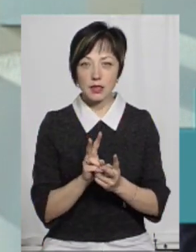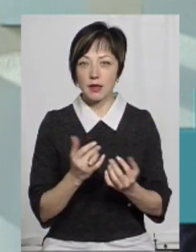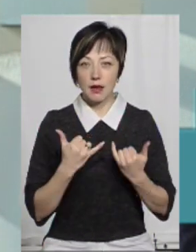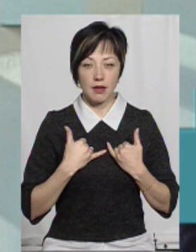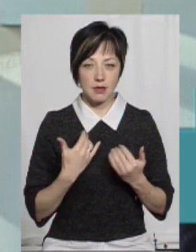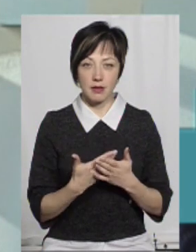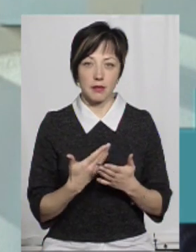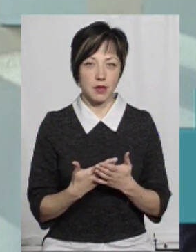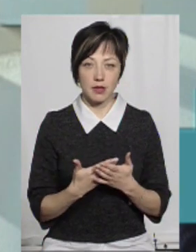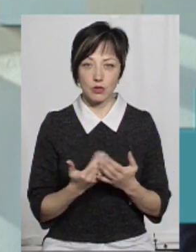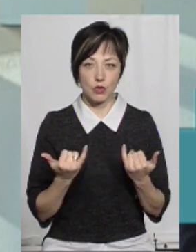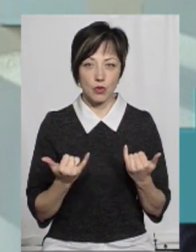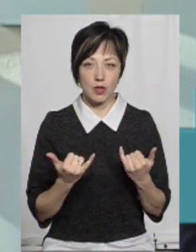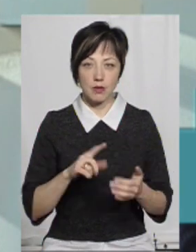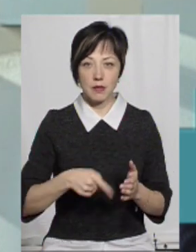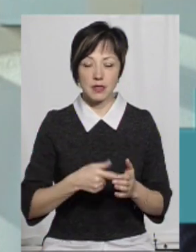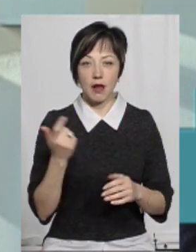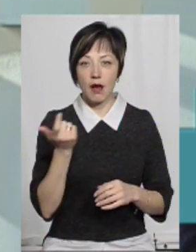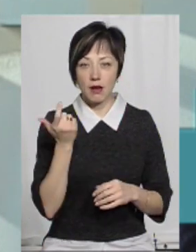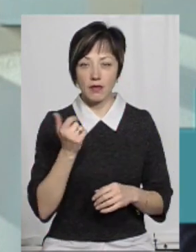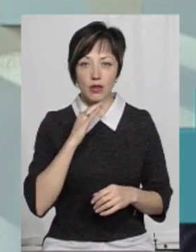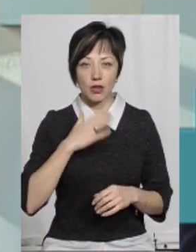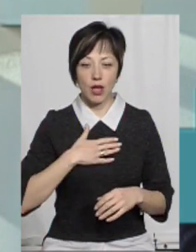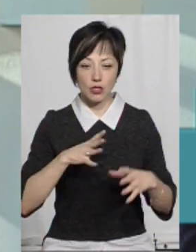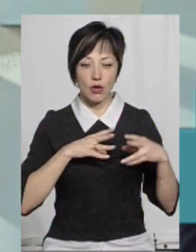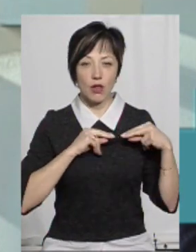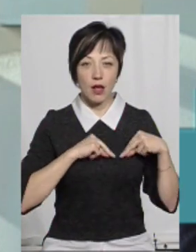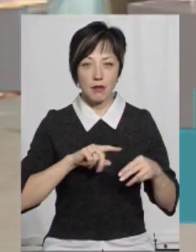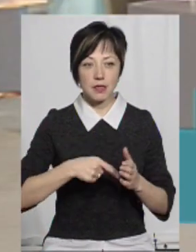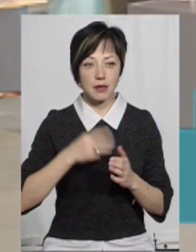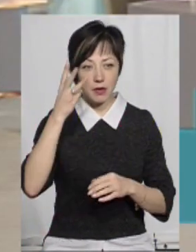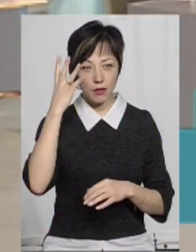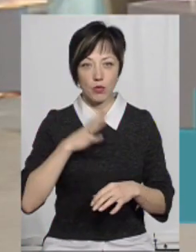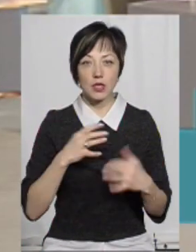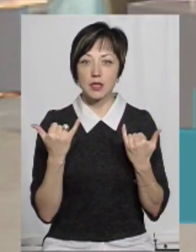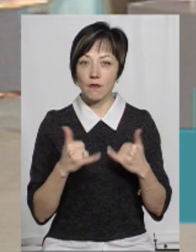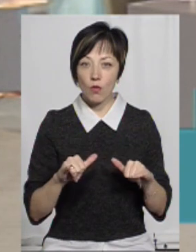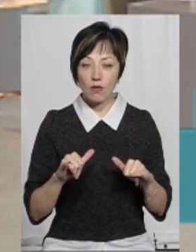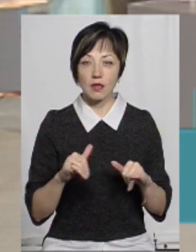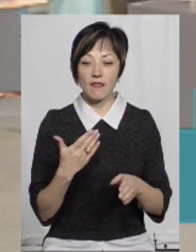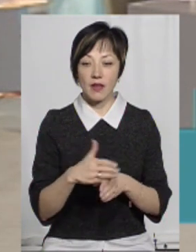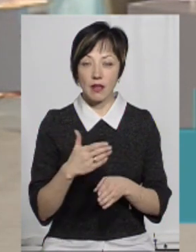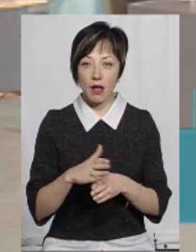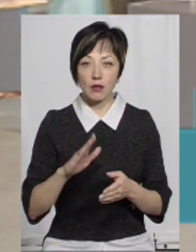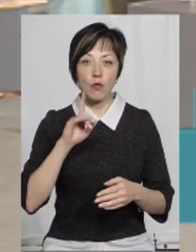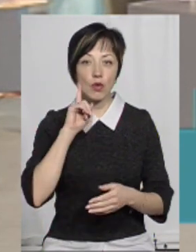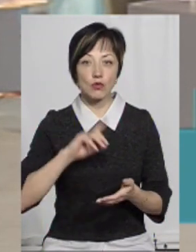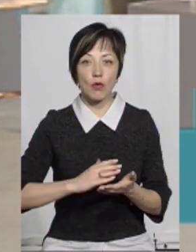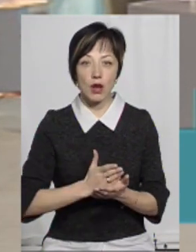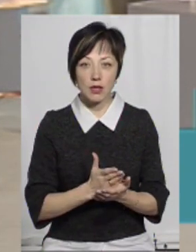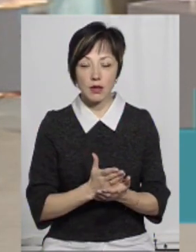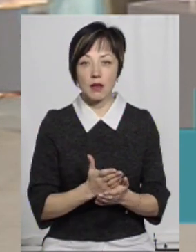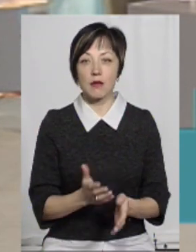для нас, наприклад, сьогодні місто Харков і наші колеги з міста Хмельницька, ми були здивовані, що і видатки на молодіжну